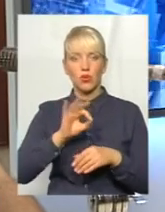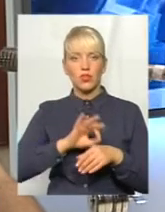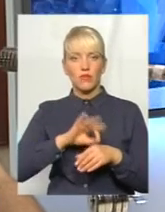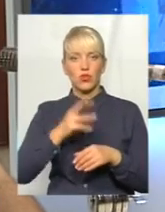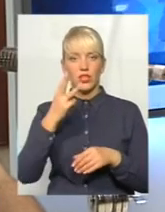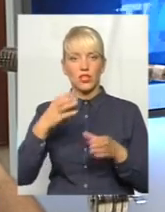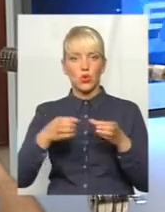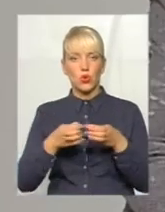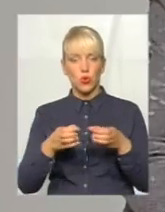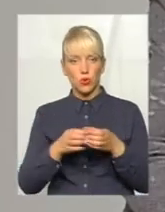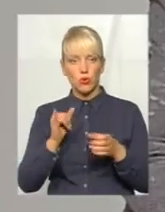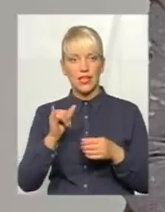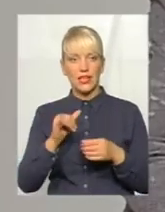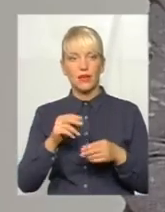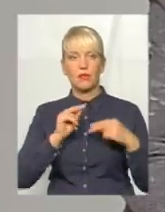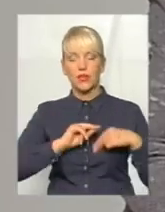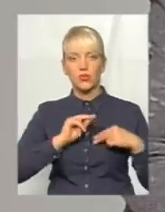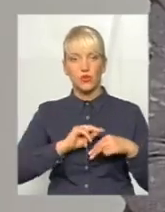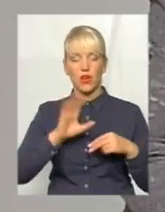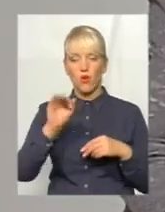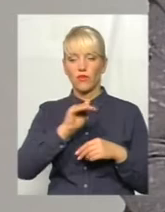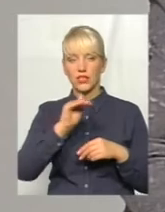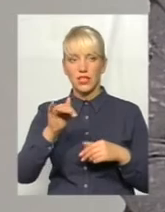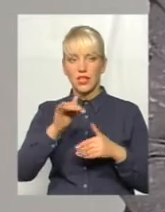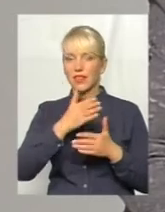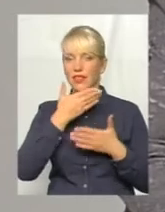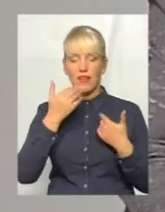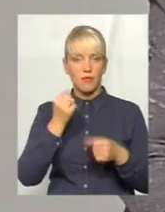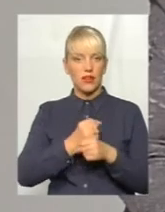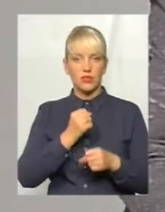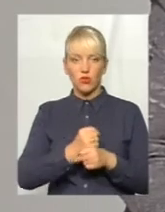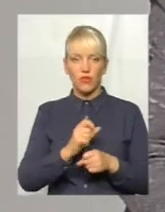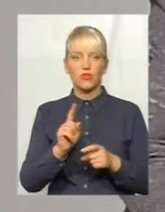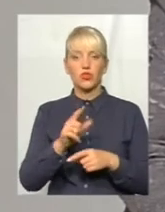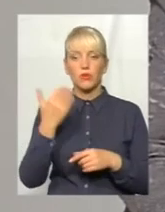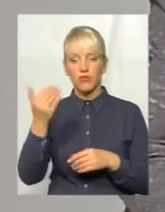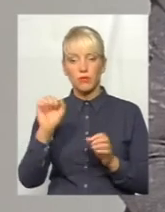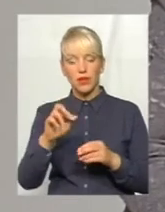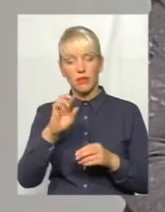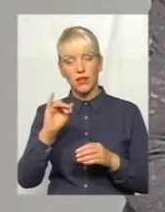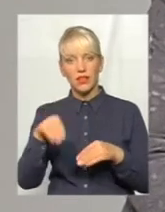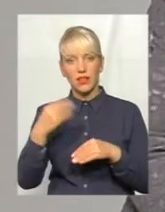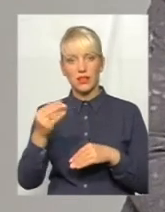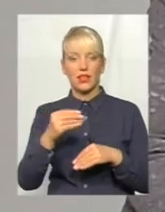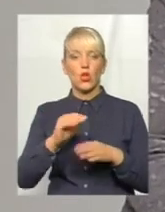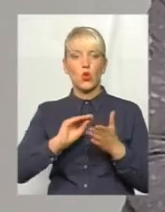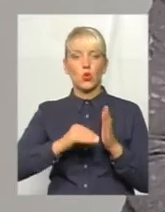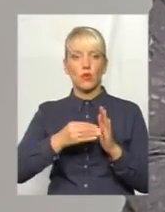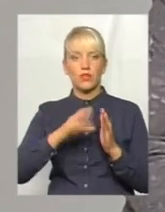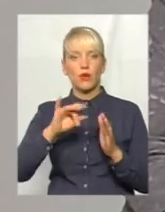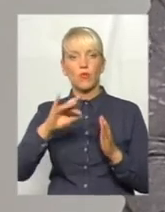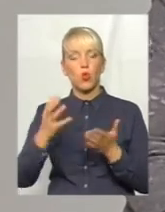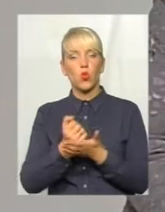третєї групи. І працювати він офіційно ніде не працював. І щоб він міг надати довідки про доходи, він